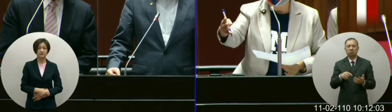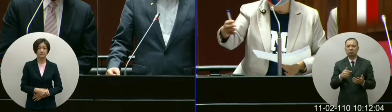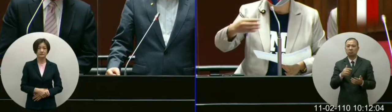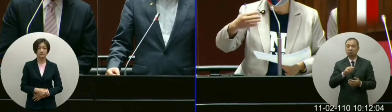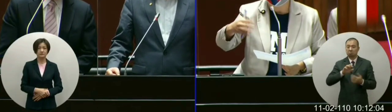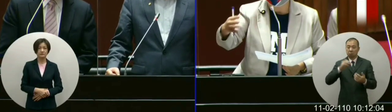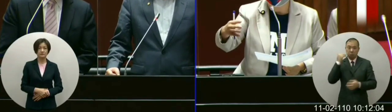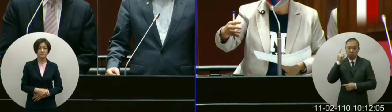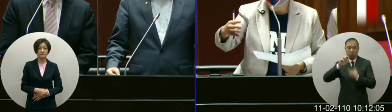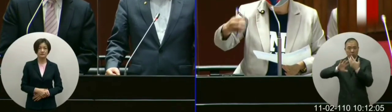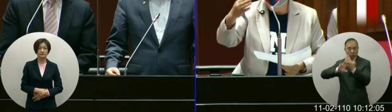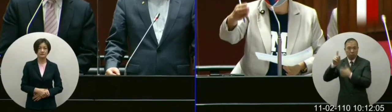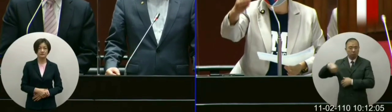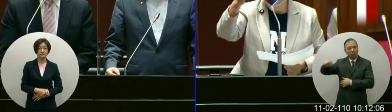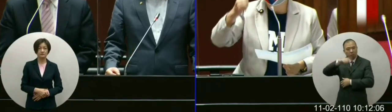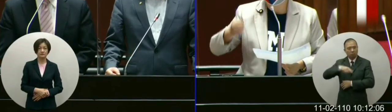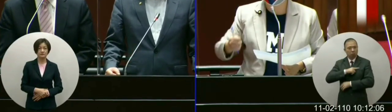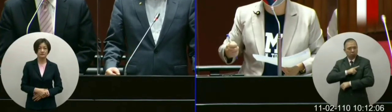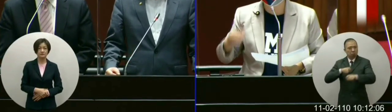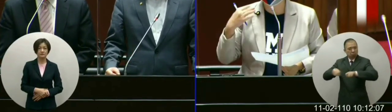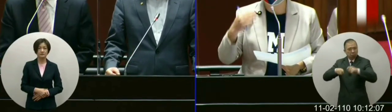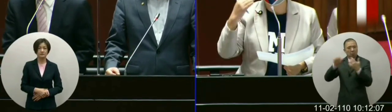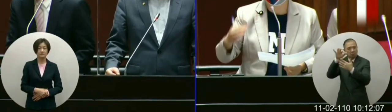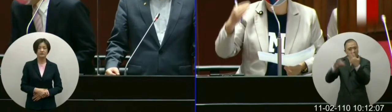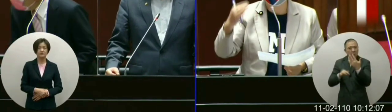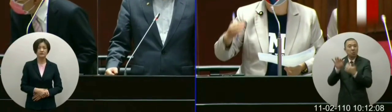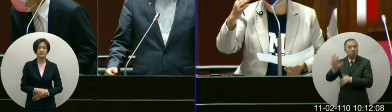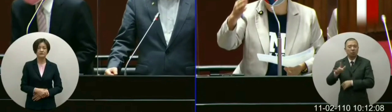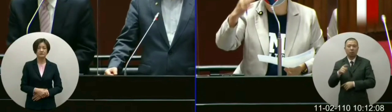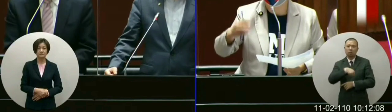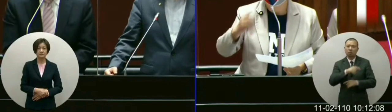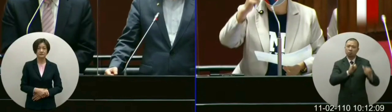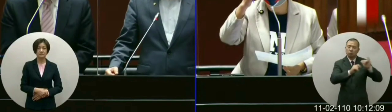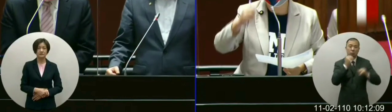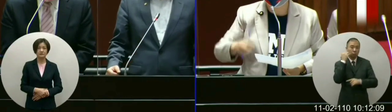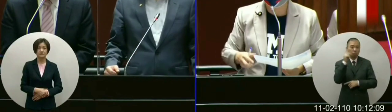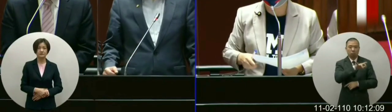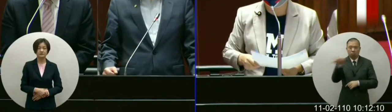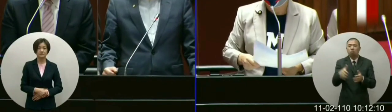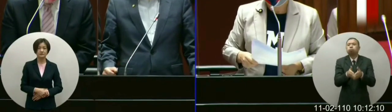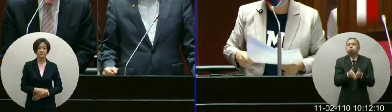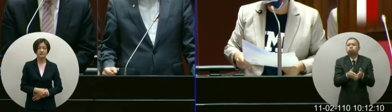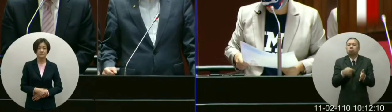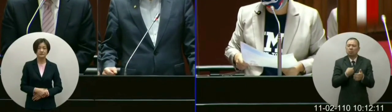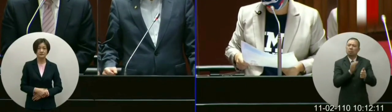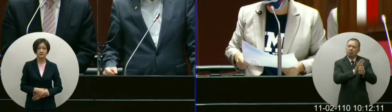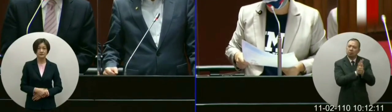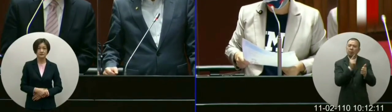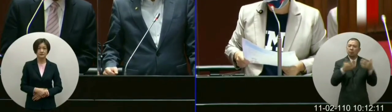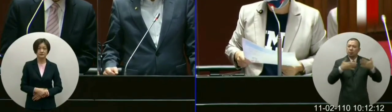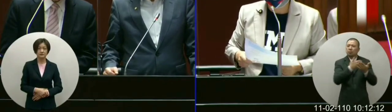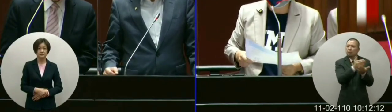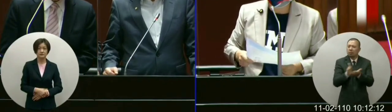其他国家已经有这样子那我们我国要怎么样协助人民去应对这一点是非常重要而且人民